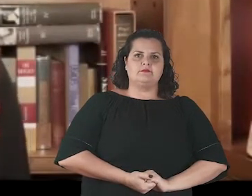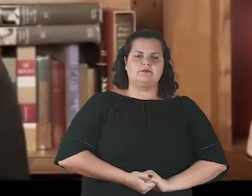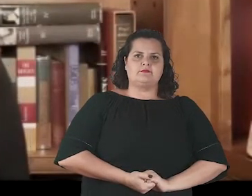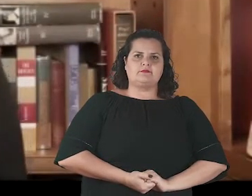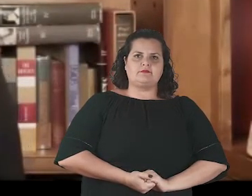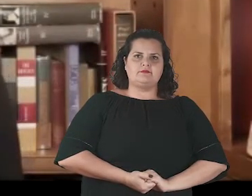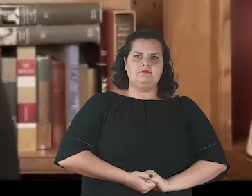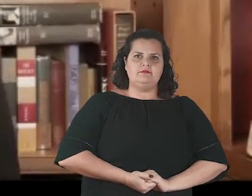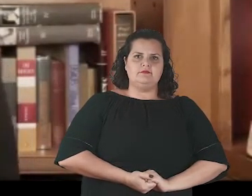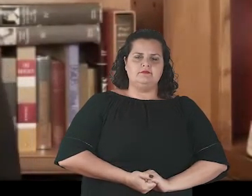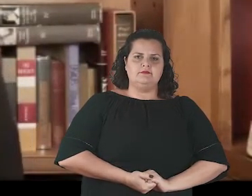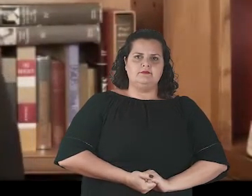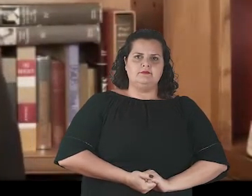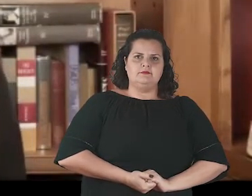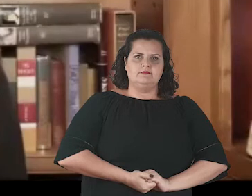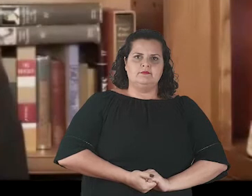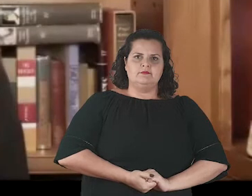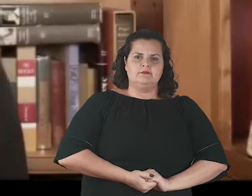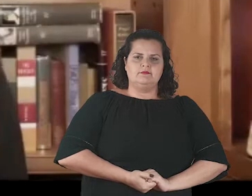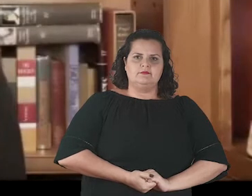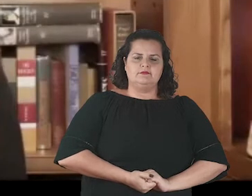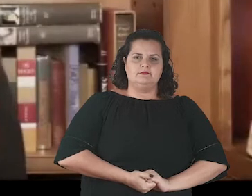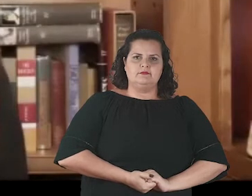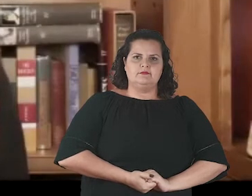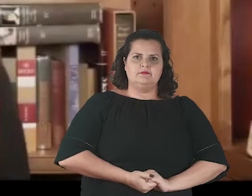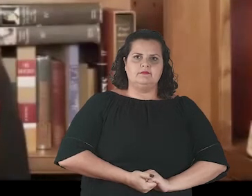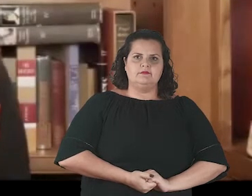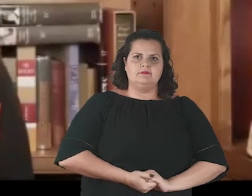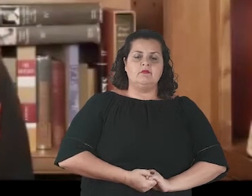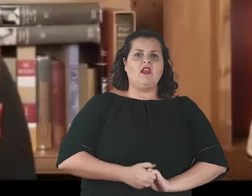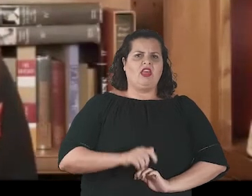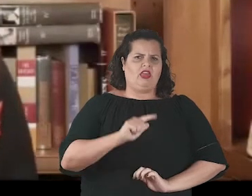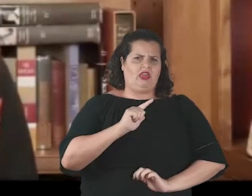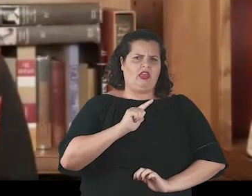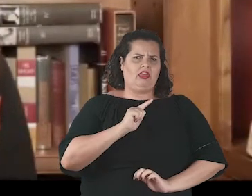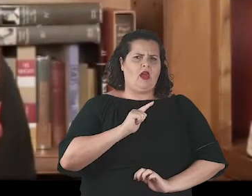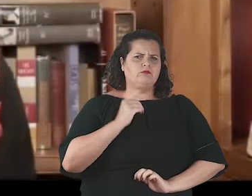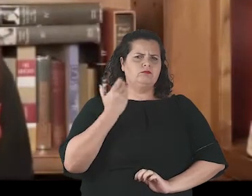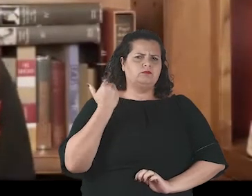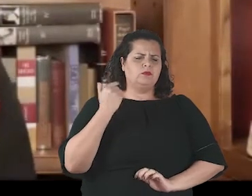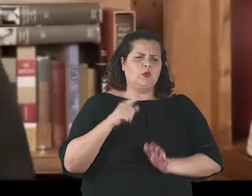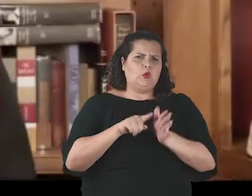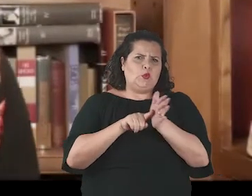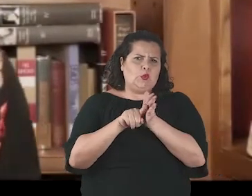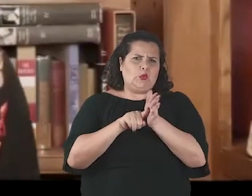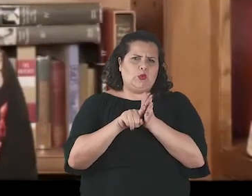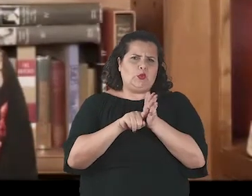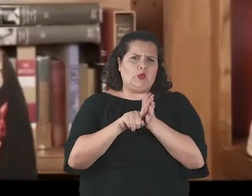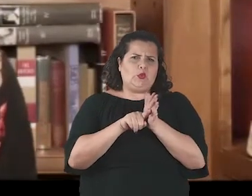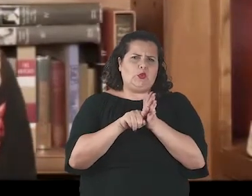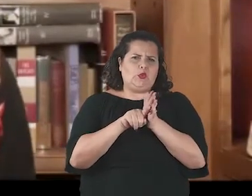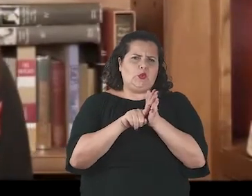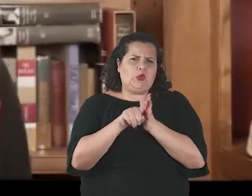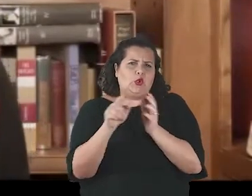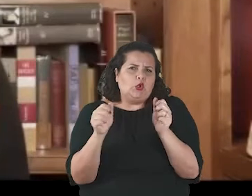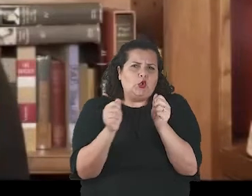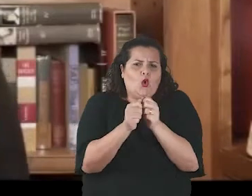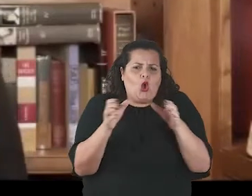One study looked at adolescents across 10 countries and five continents